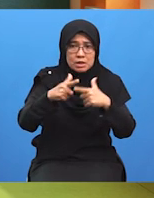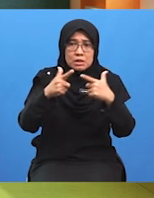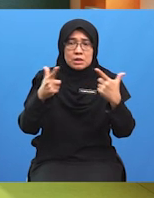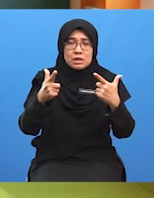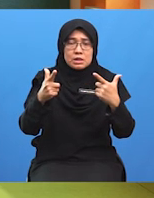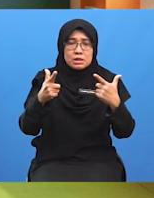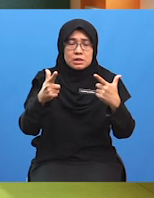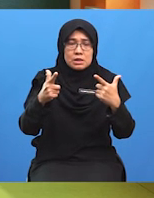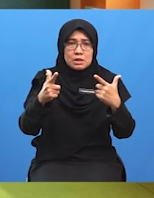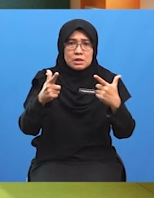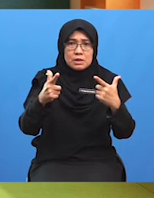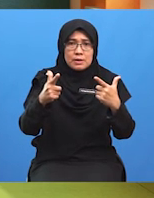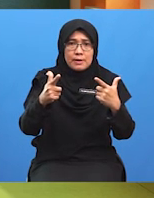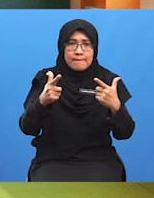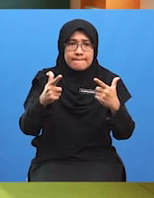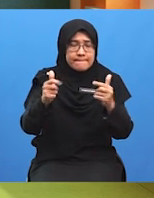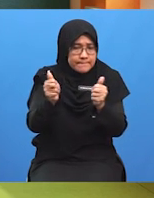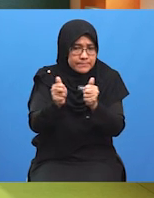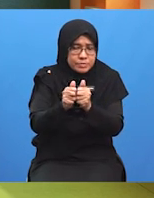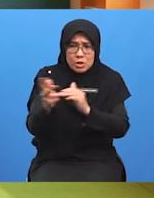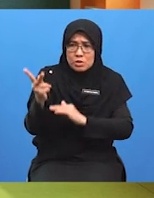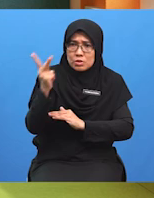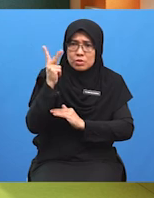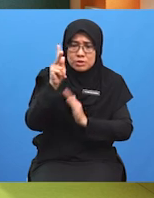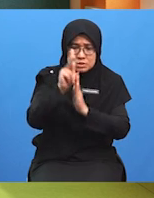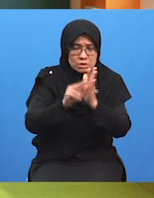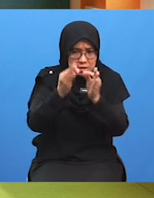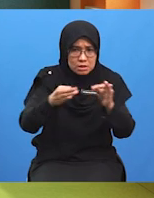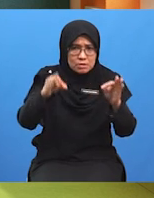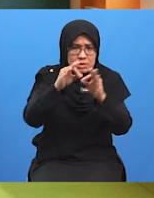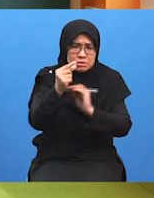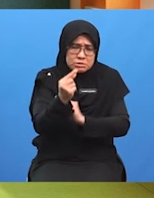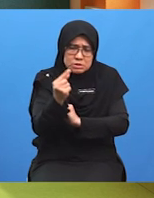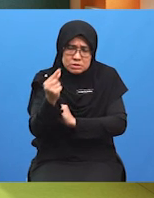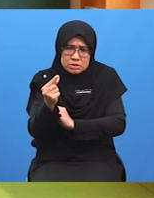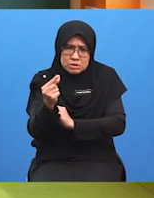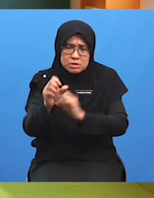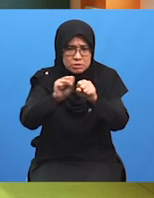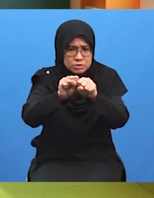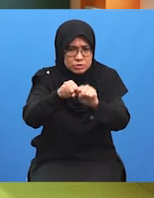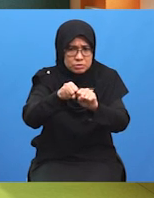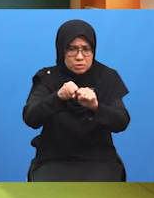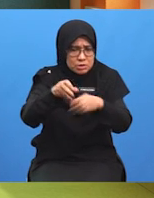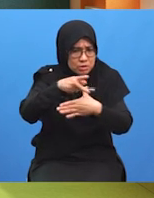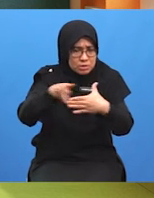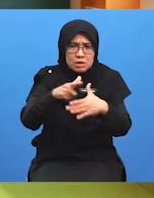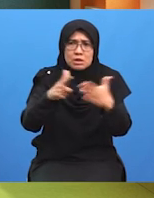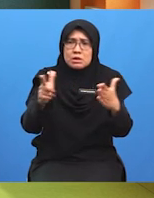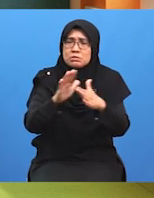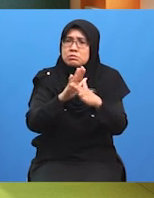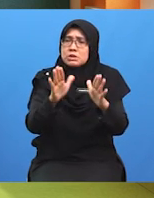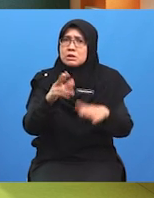kepentingan sedikit demi sedikit Supaya pihak yang lain tidak merasakan